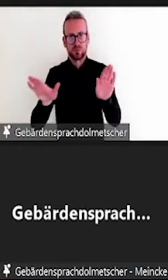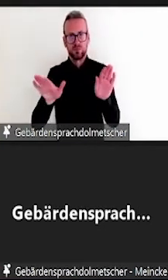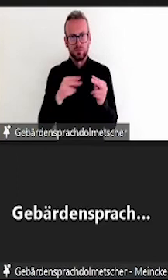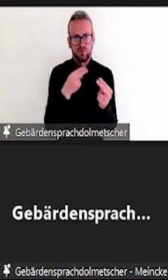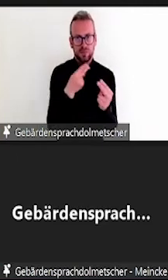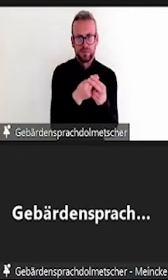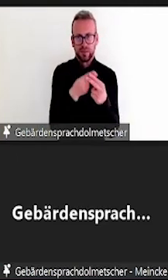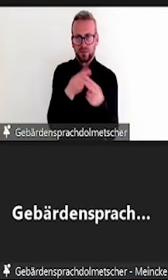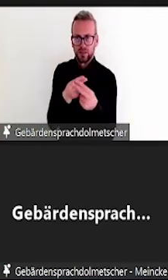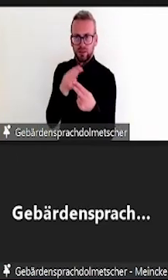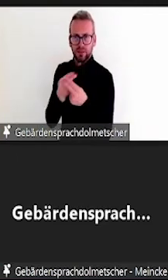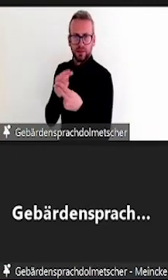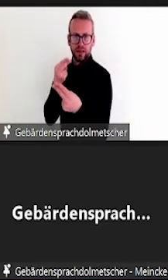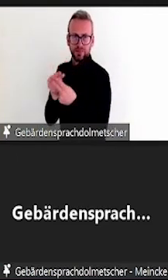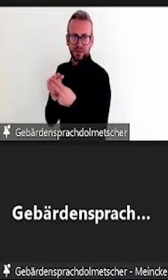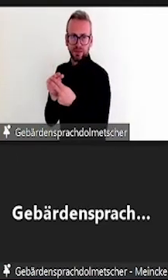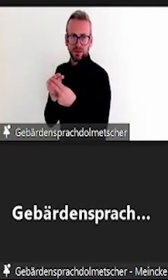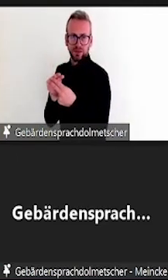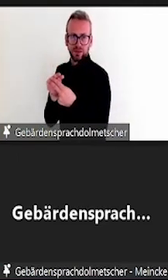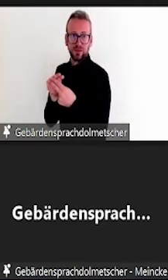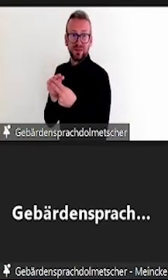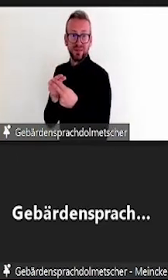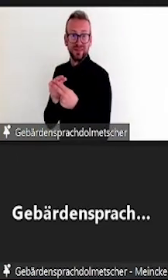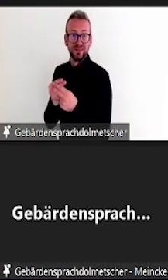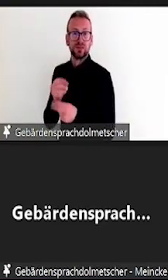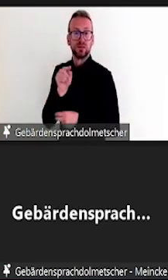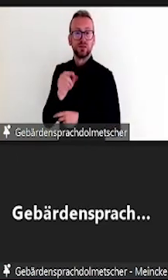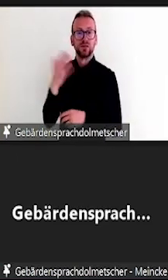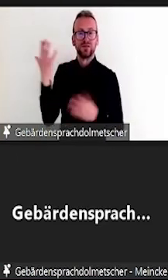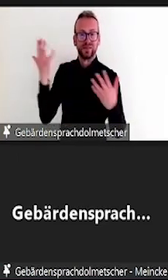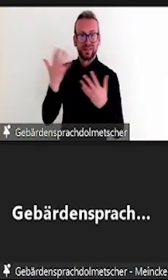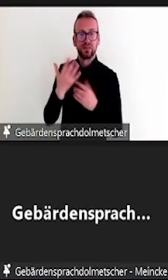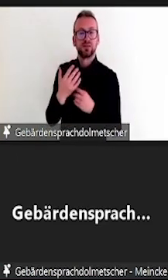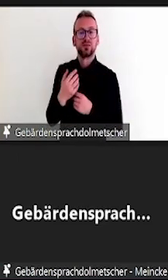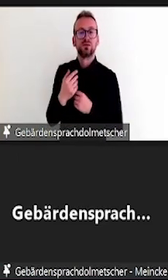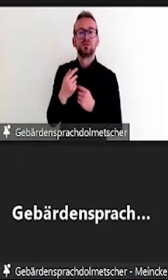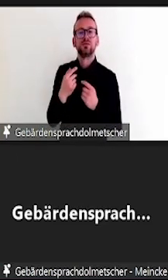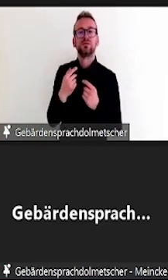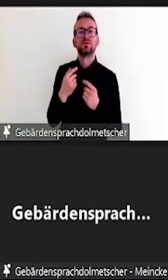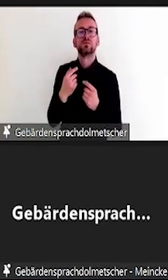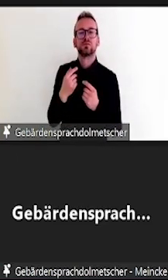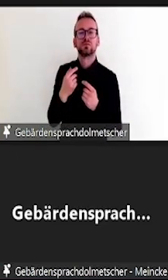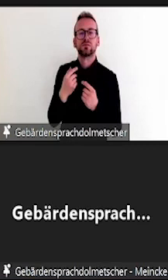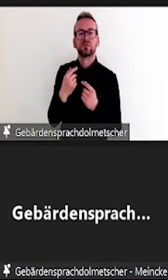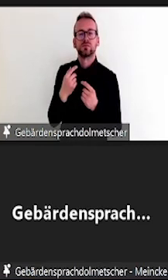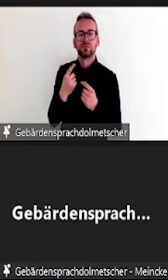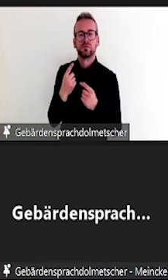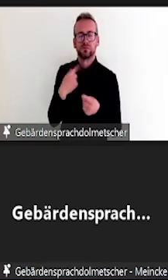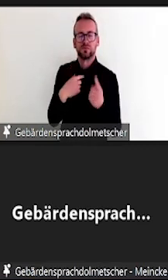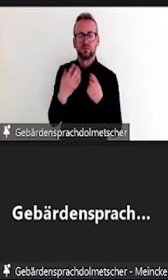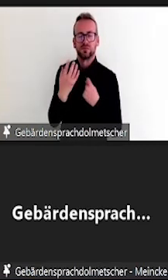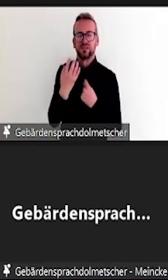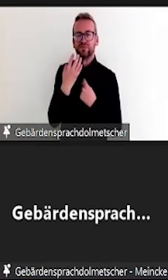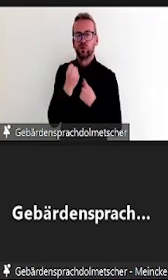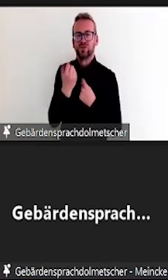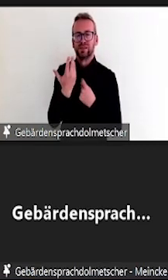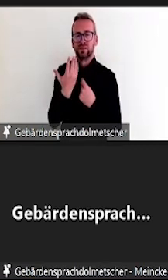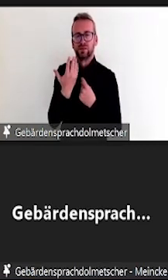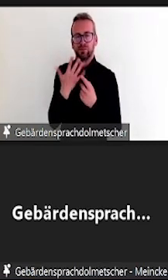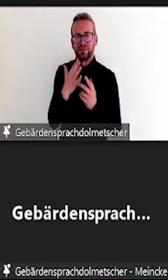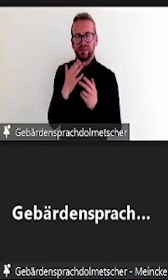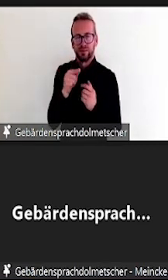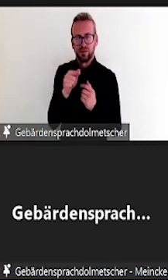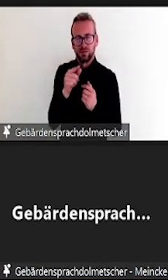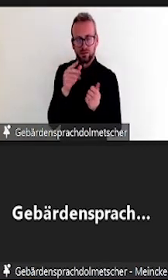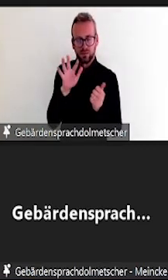Also es sollen gruppenbezogene Standards umgesetzt werden. Die Problematik ist hier, dass diese gruppenbezogenen Standards